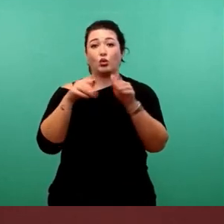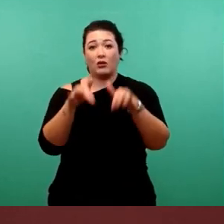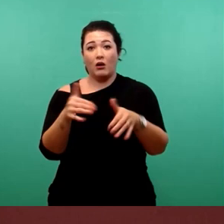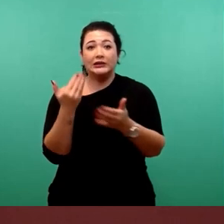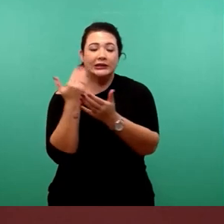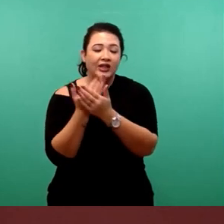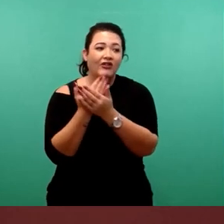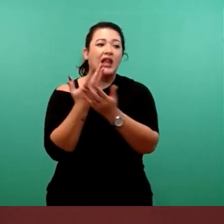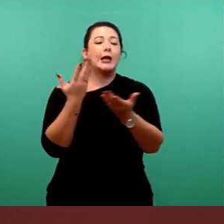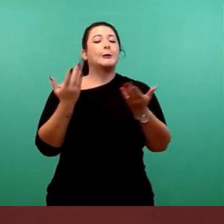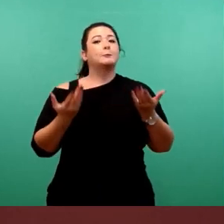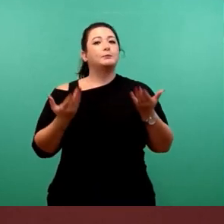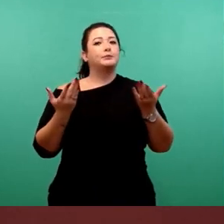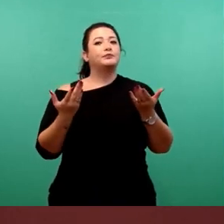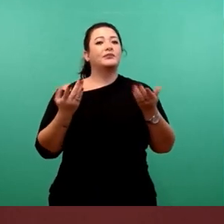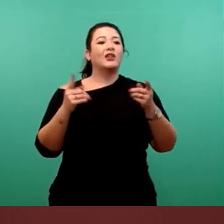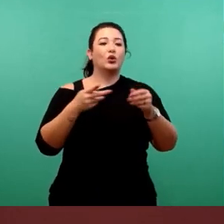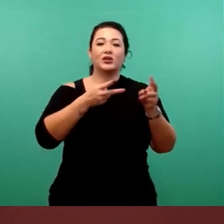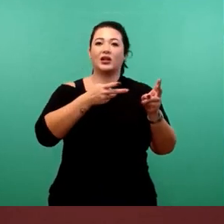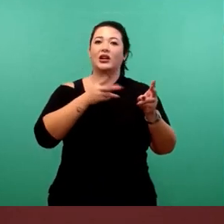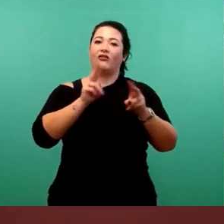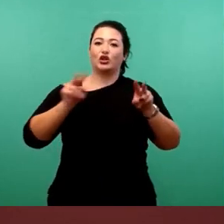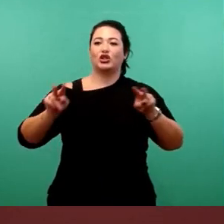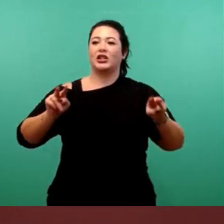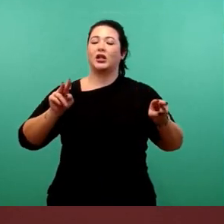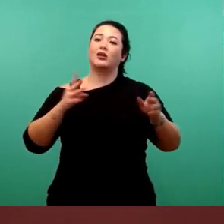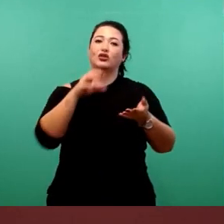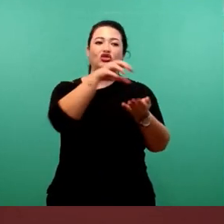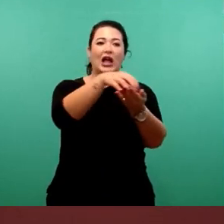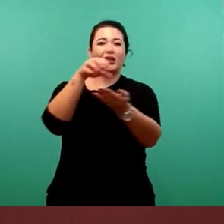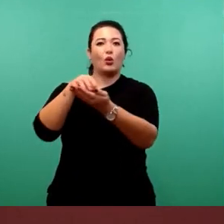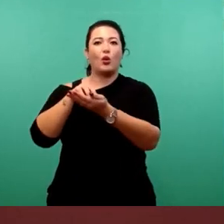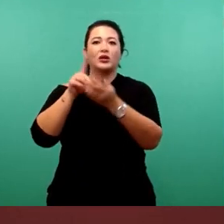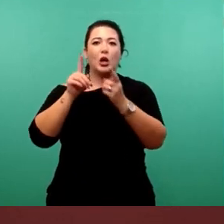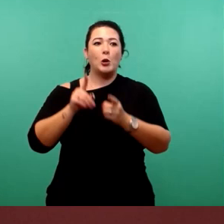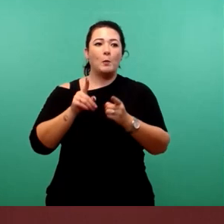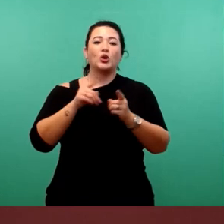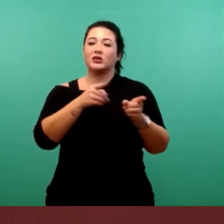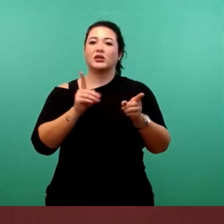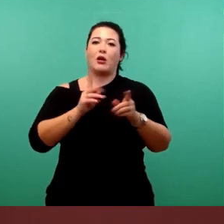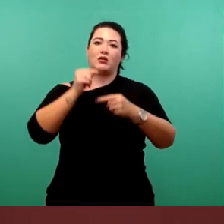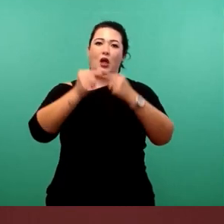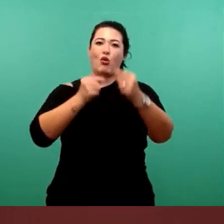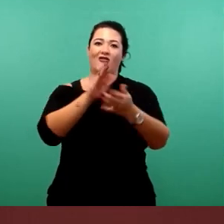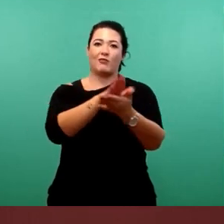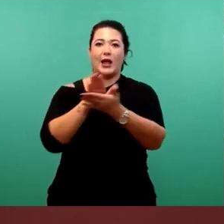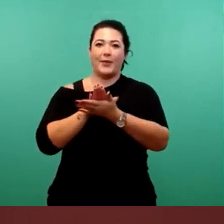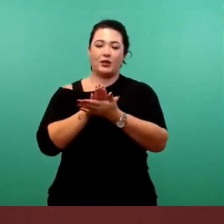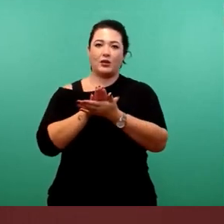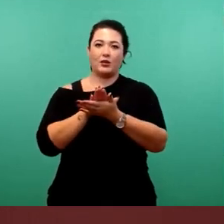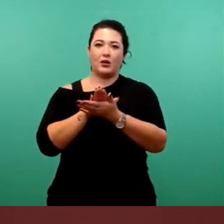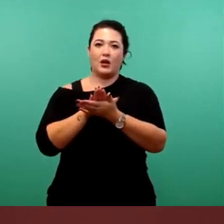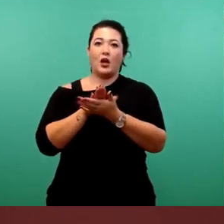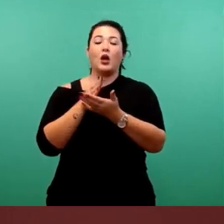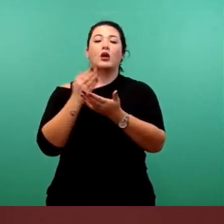mit diesem Standort und mit anderen Standorten dafür zu sorgen, dass wir eben diese Vorhaltekapazitäten dauerhaft haben, um beispielsweise nicht in die Notwendigkeit